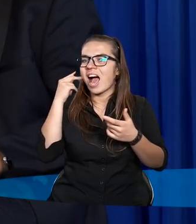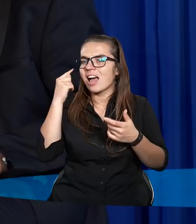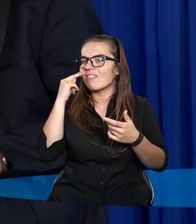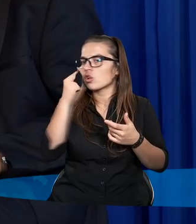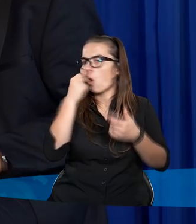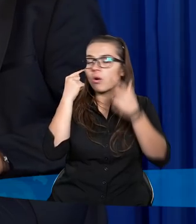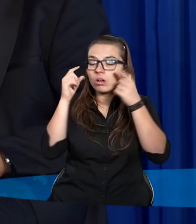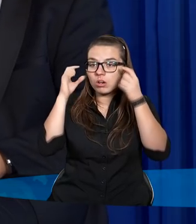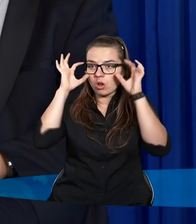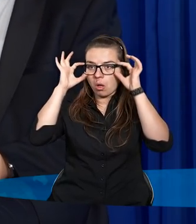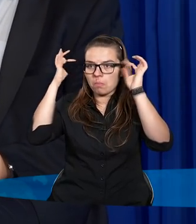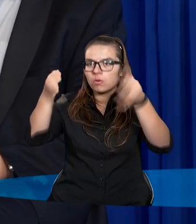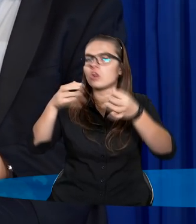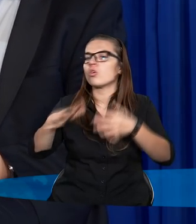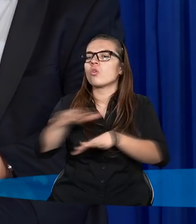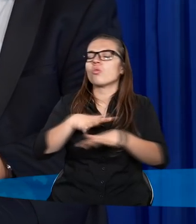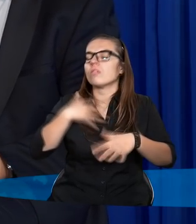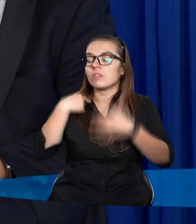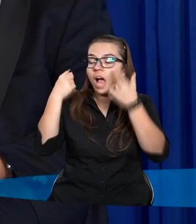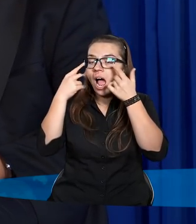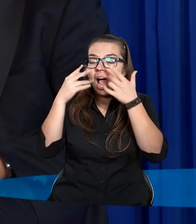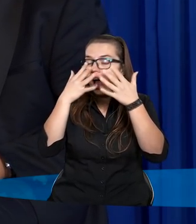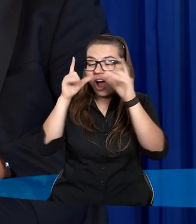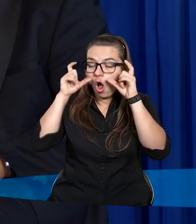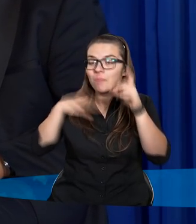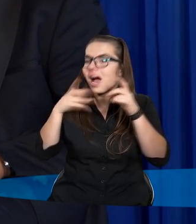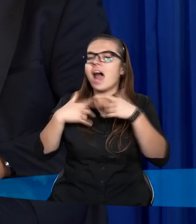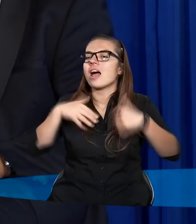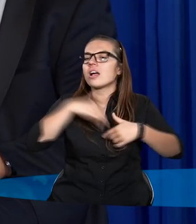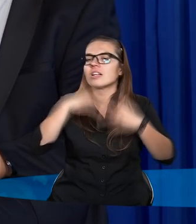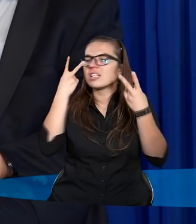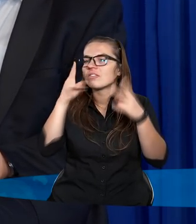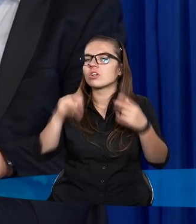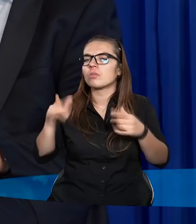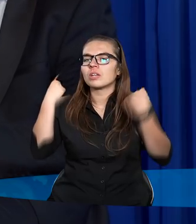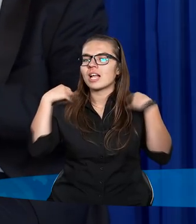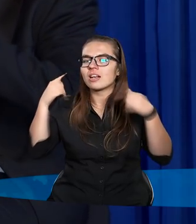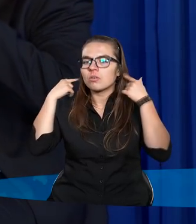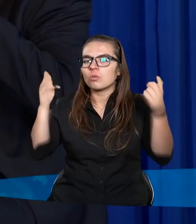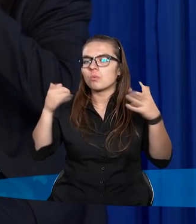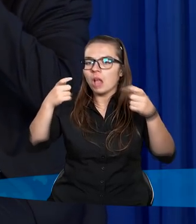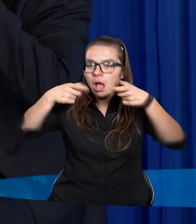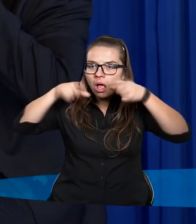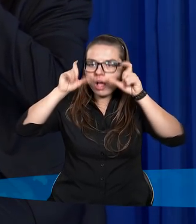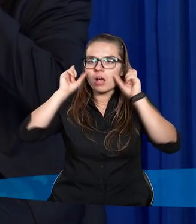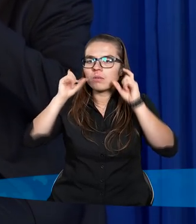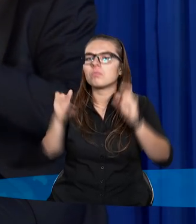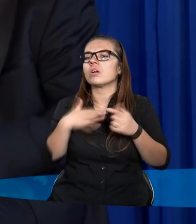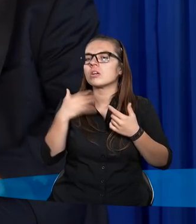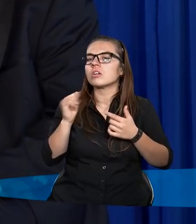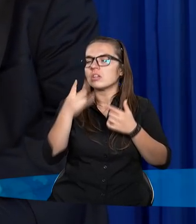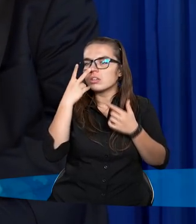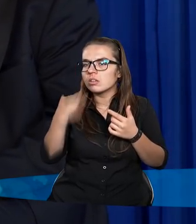duchowego i tak jak w tamtych czasach Pan Bóg mówił przez tego proroka i ludzie nie chcieli słyszeć, to być może my dzisiaj